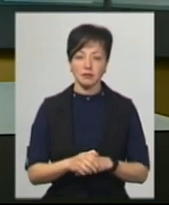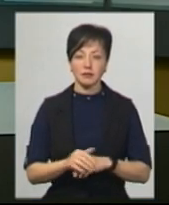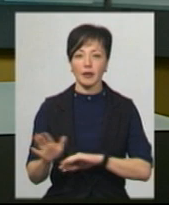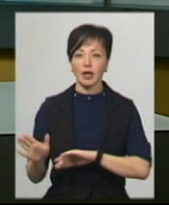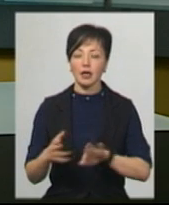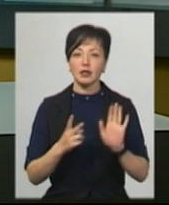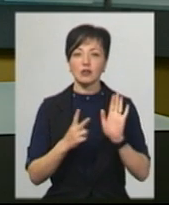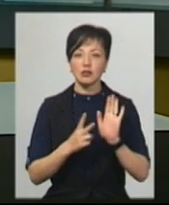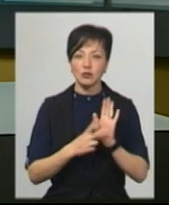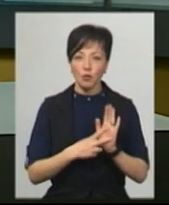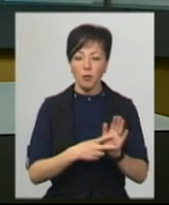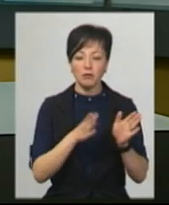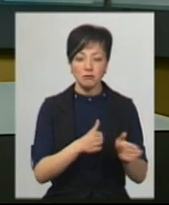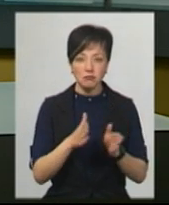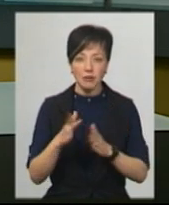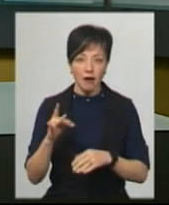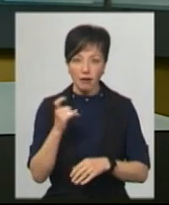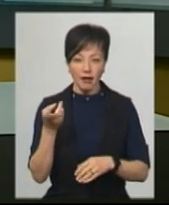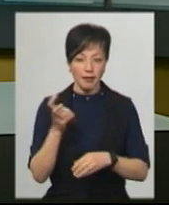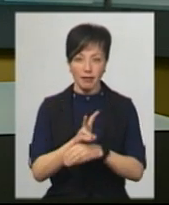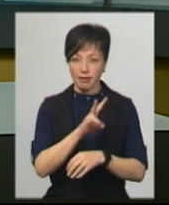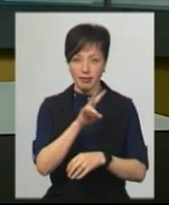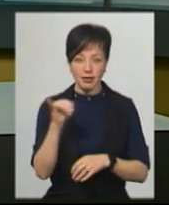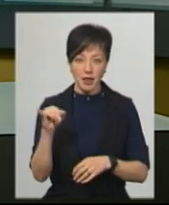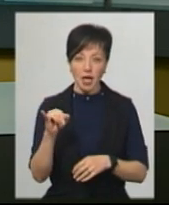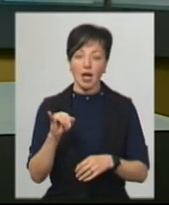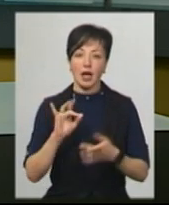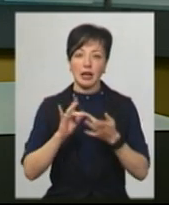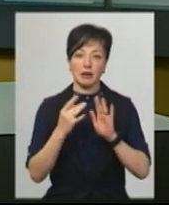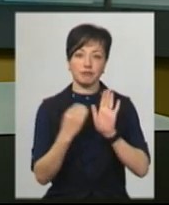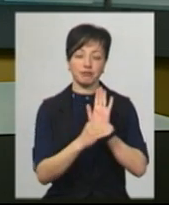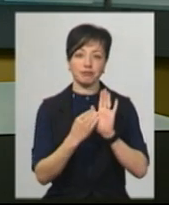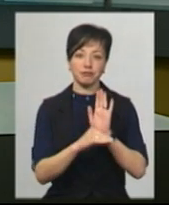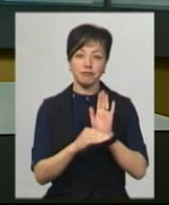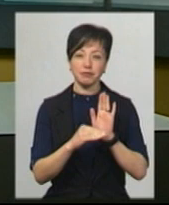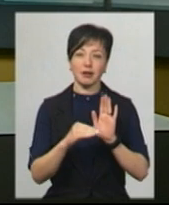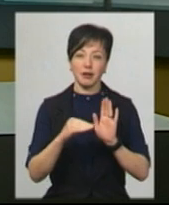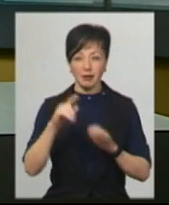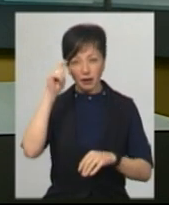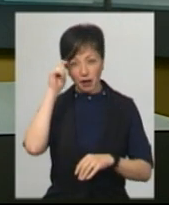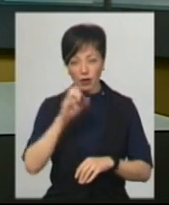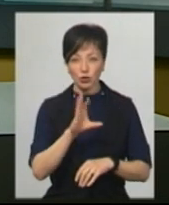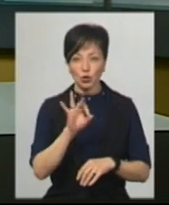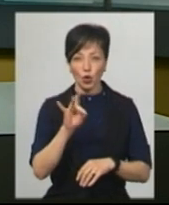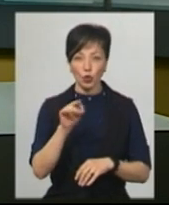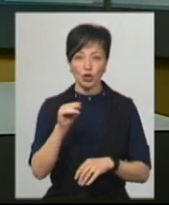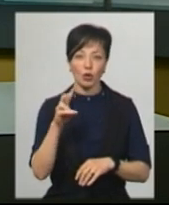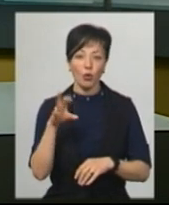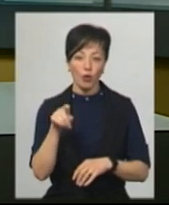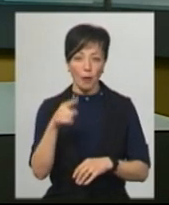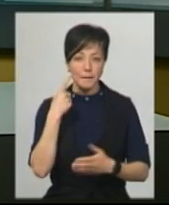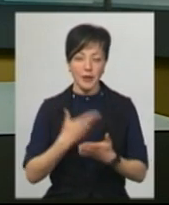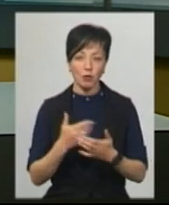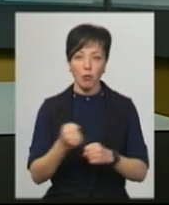Всьоме поспіль на судове засідання не з'явився блогер Житомирщини Артур Сороченко, якого підозрюють у побитті ветерана